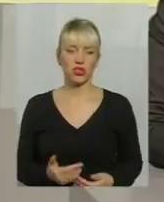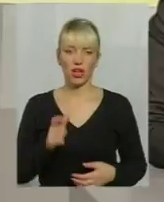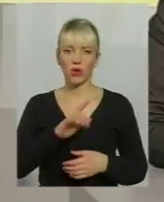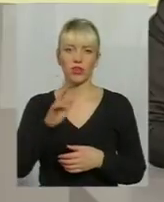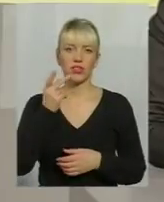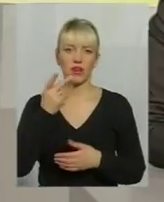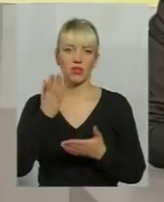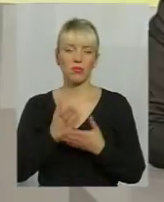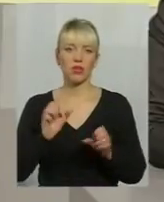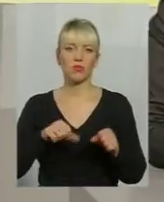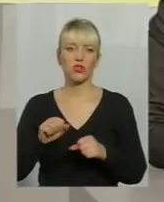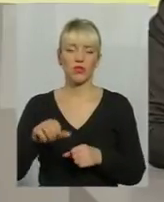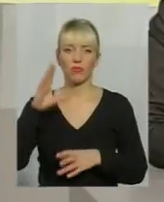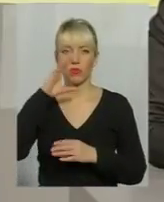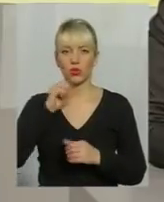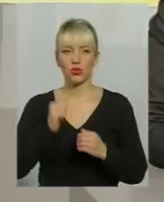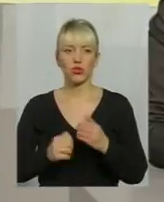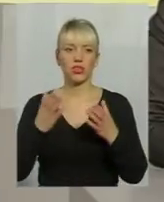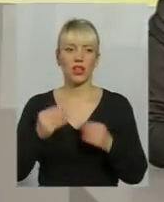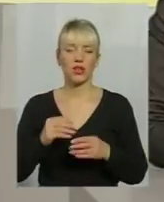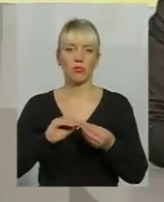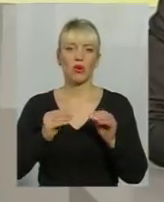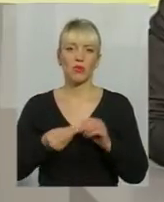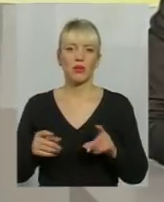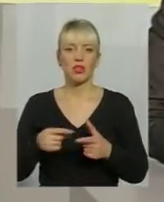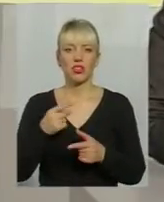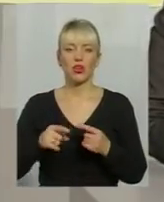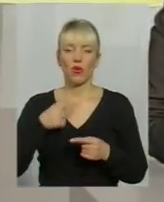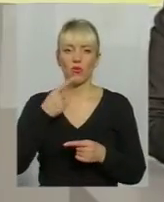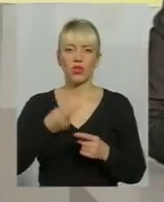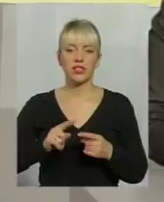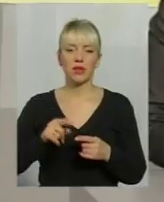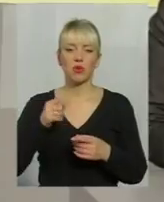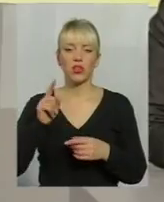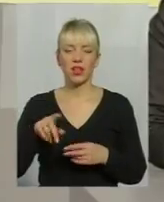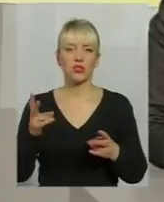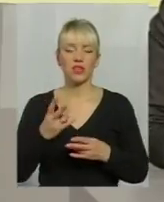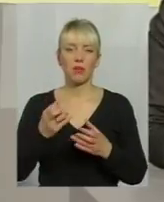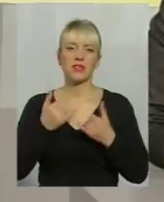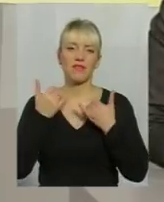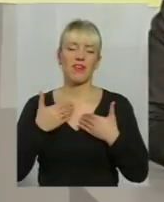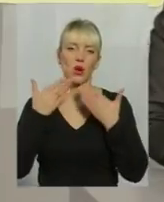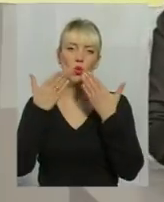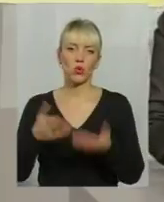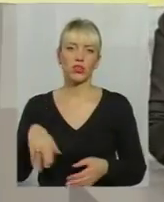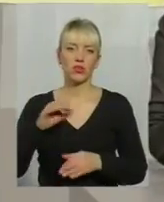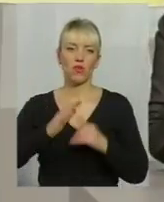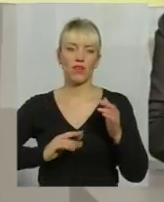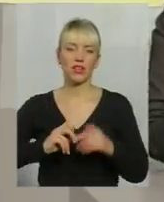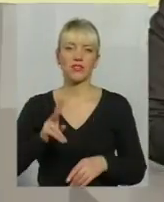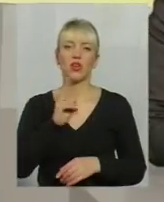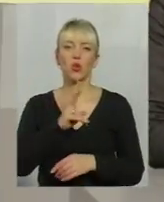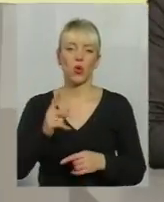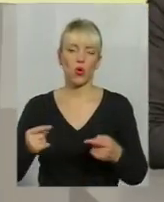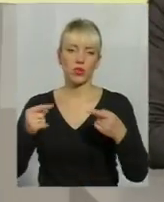мають можливість впоратися з щоденними проблемами. Чи говорить це про те, що варто звернутися до фахівця і до кого саме, про